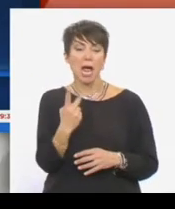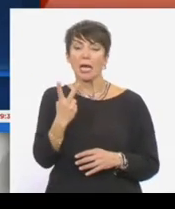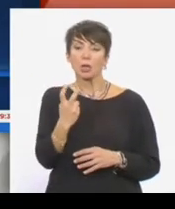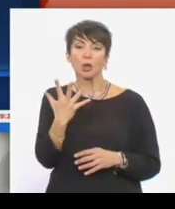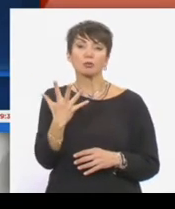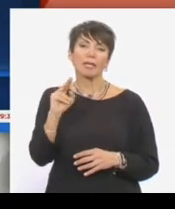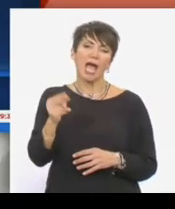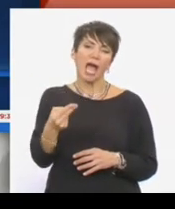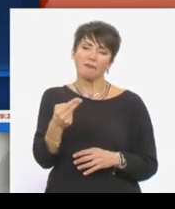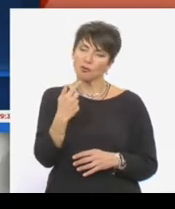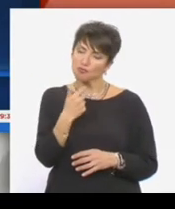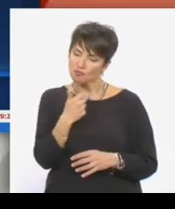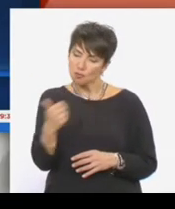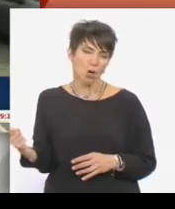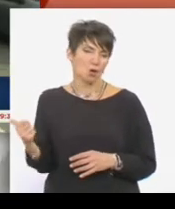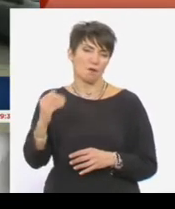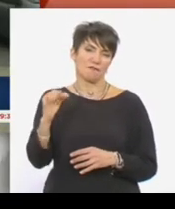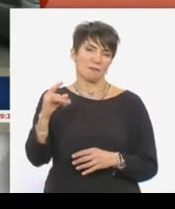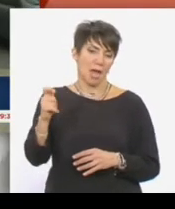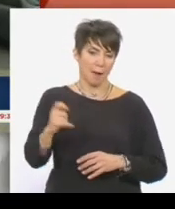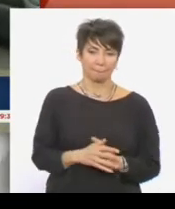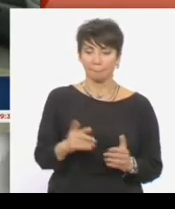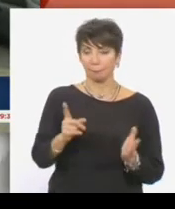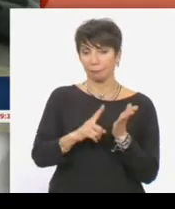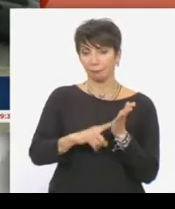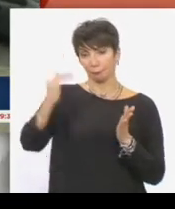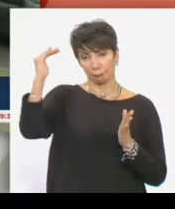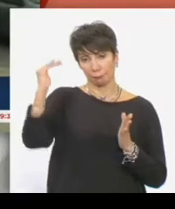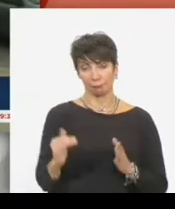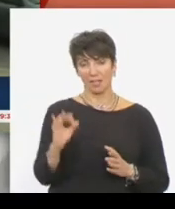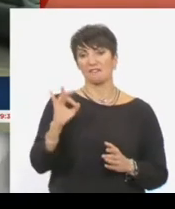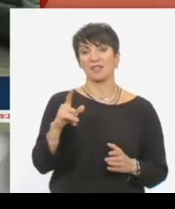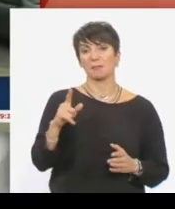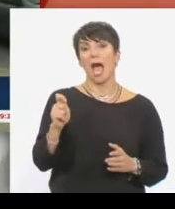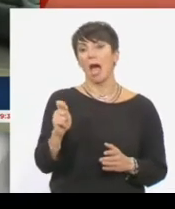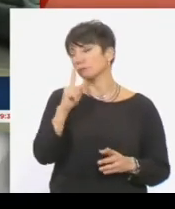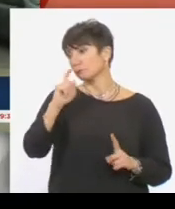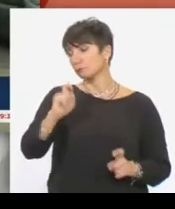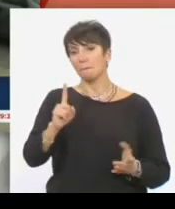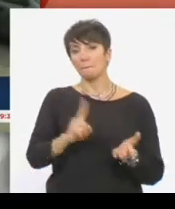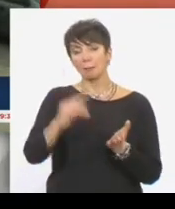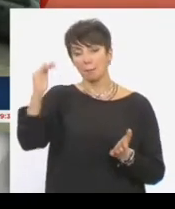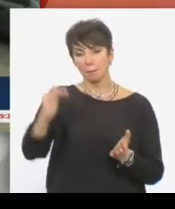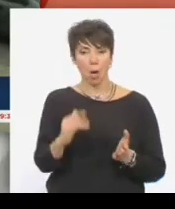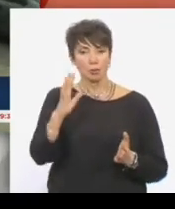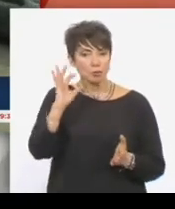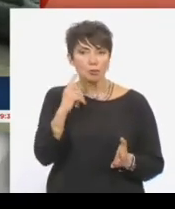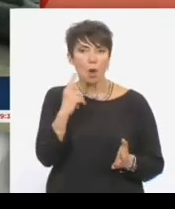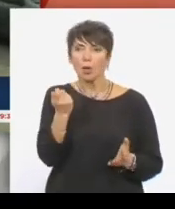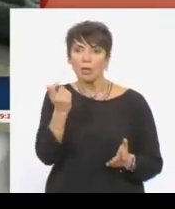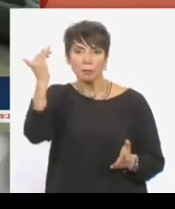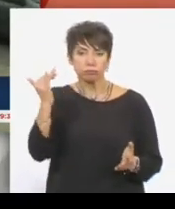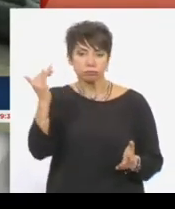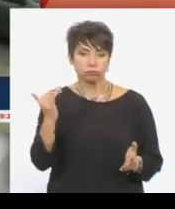θα είναι μόλις 25 και 95. Πρέπει να μειωθούν το ΦΠΙΑ πρώτα, το ΦΠΙΑ για να μπορέσει και ο κόσμος να πέσουν λίγο οι τιμές